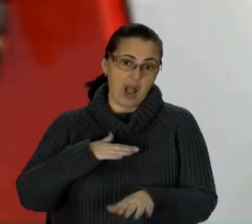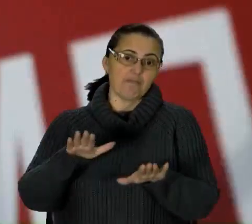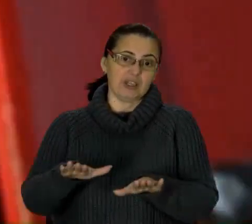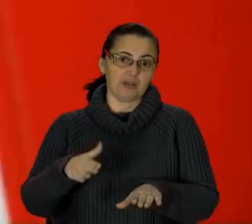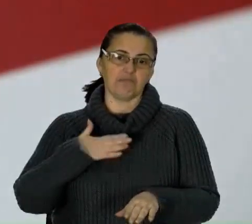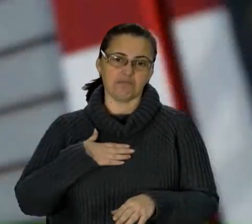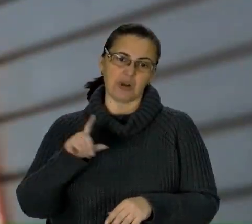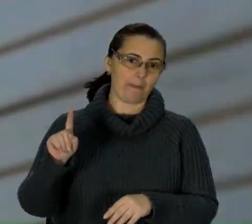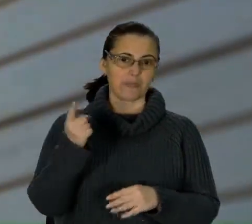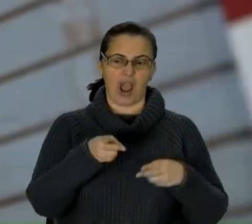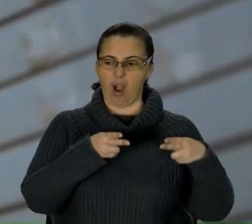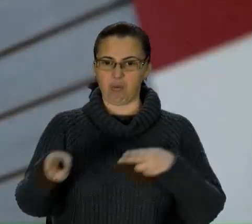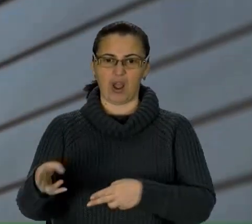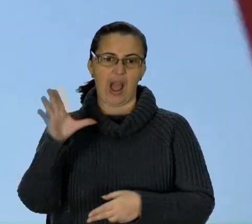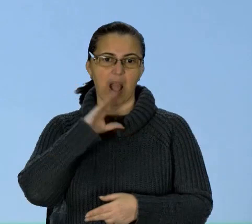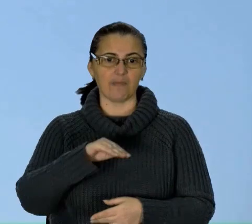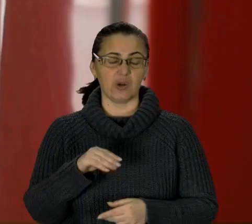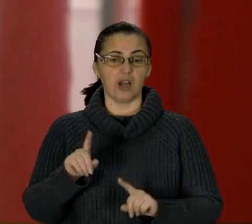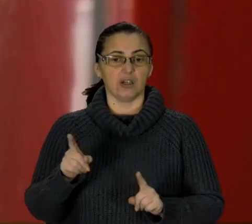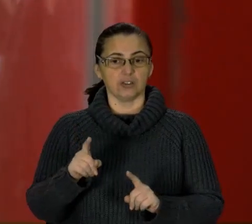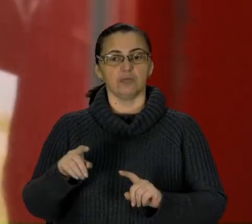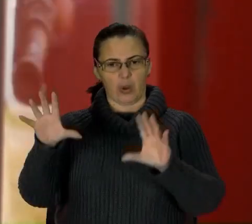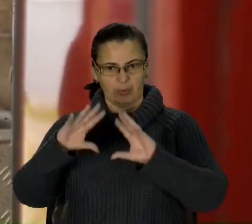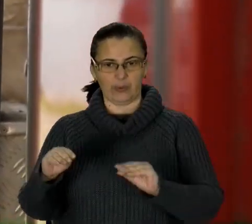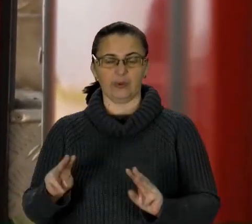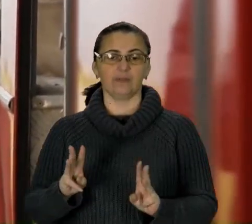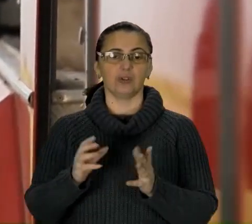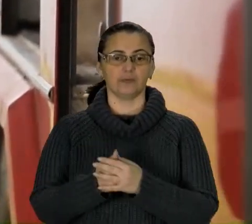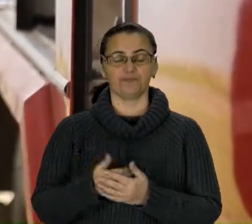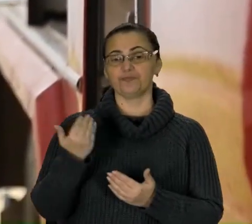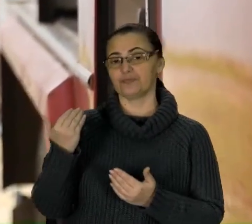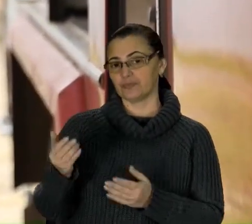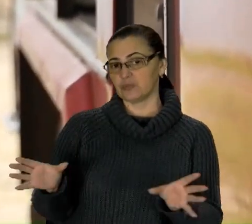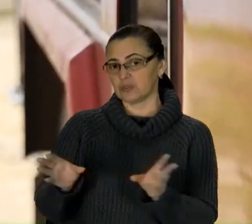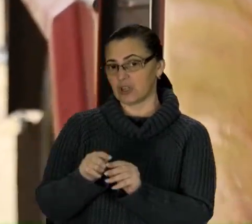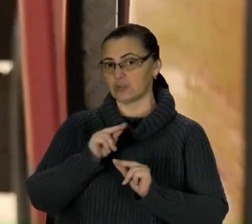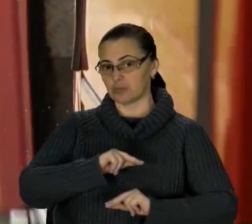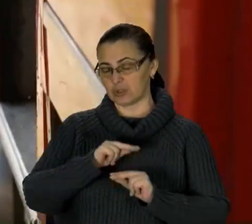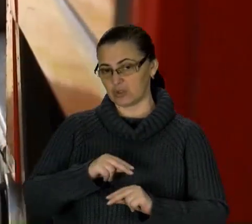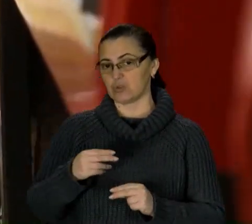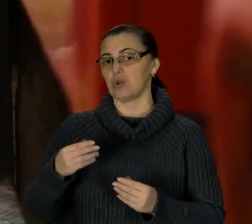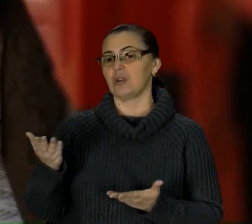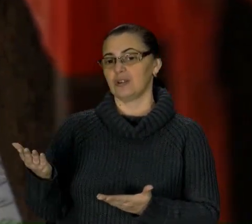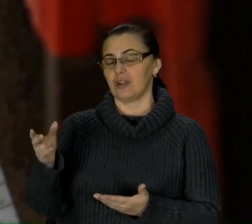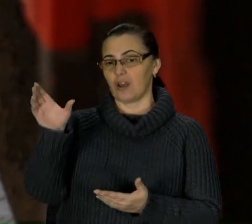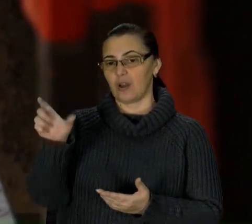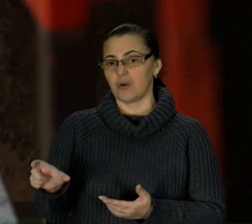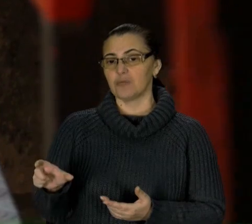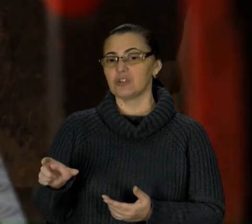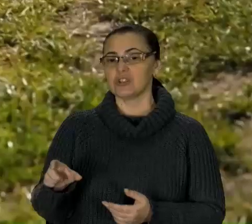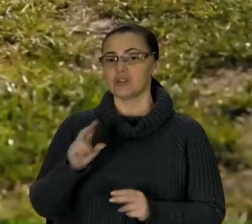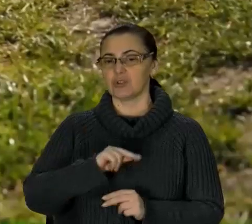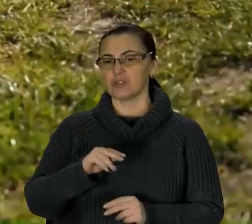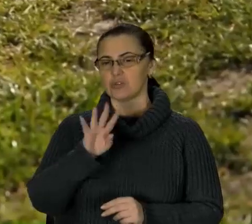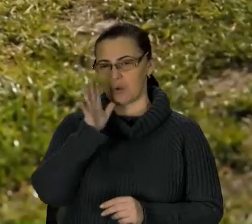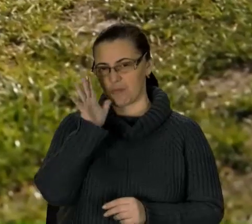будемо першими для того, щоб сушити вогонь. Його колега, теж Михайло, на варті п'ятий рік. Це перша така пожежна команда,